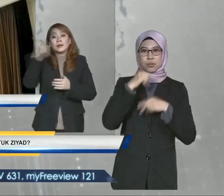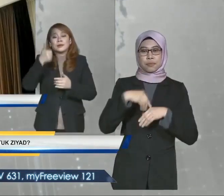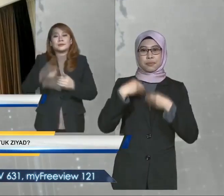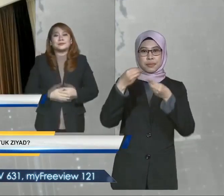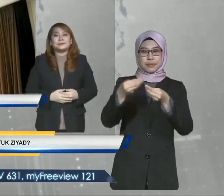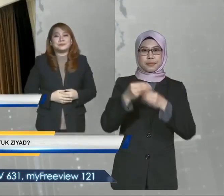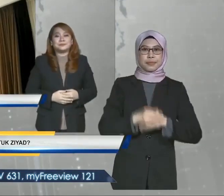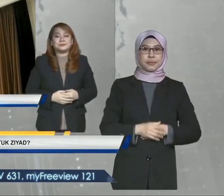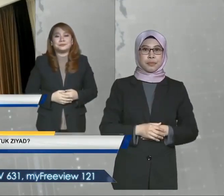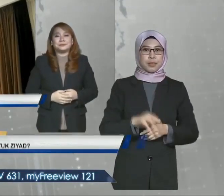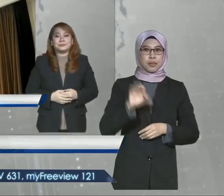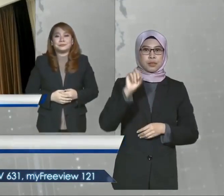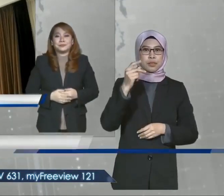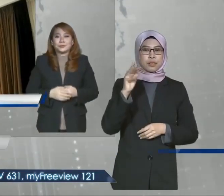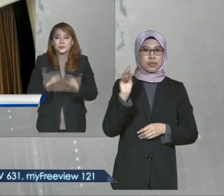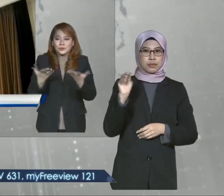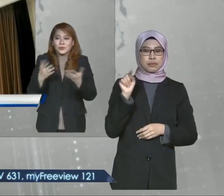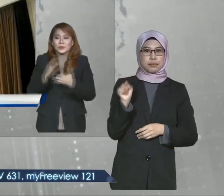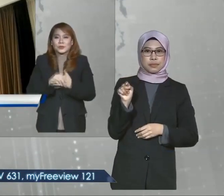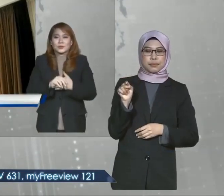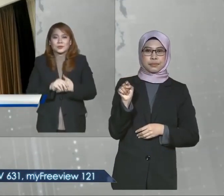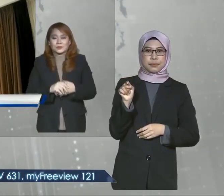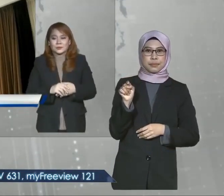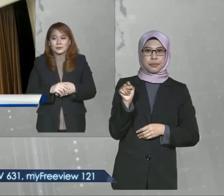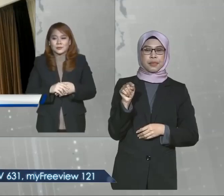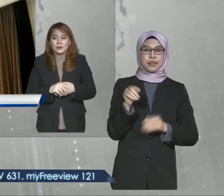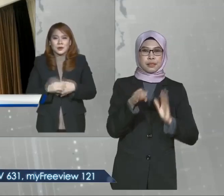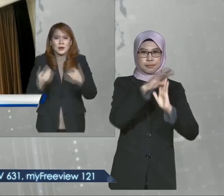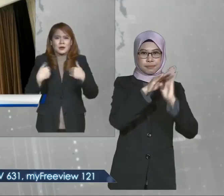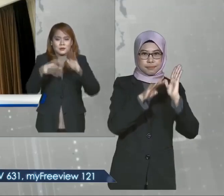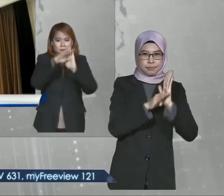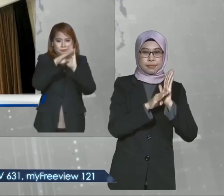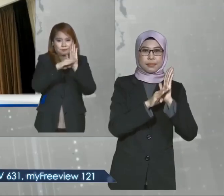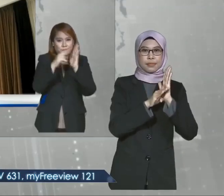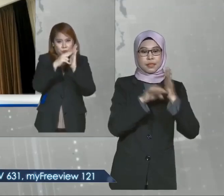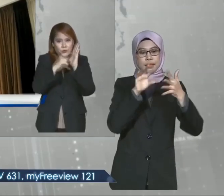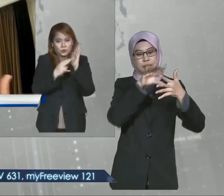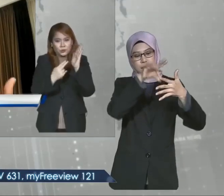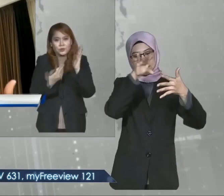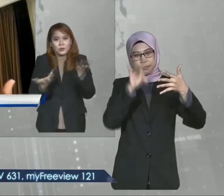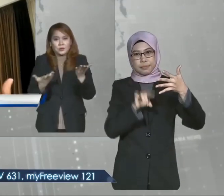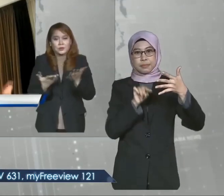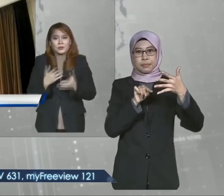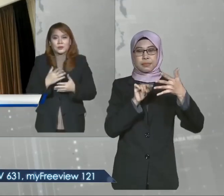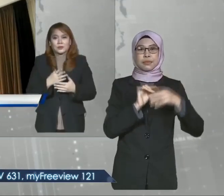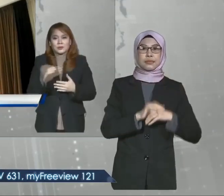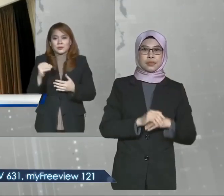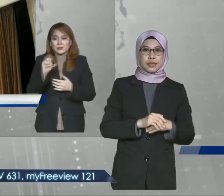itu. Untuk Syakam itu dia mempunyai peraturan dan juga kriteria. Jadi jika kriteria itu,